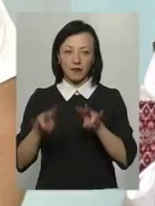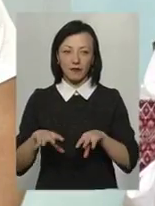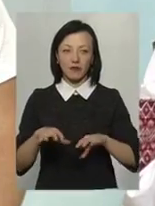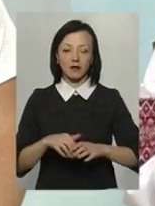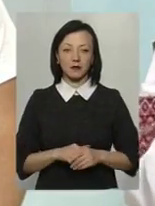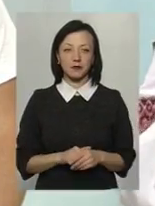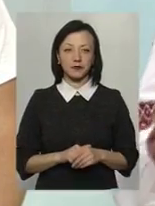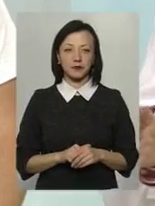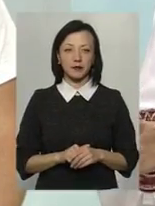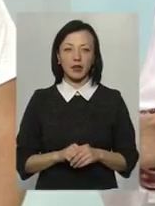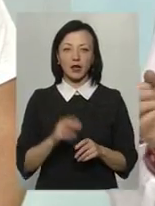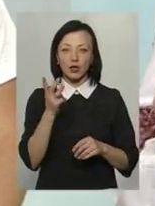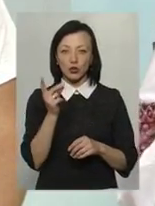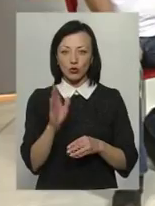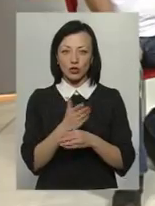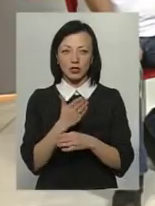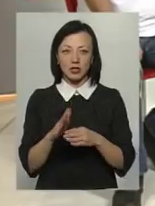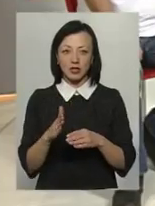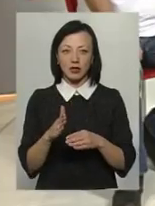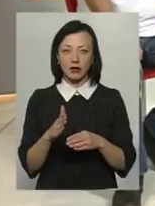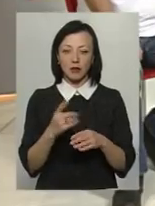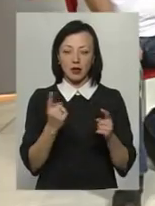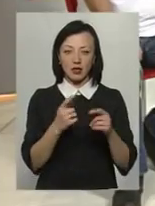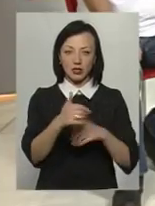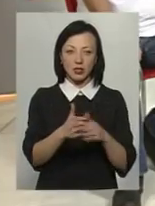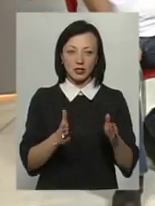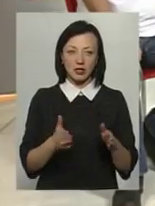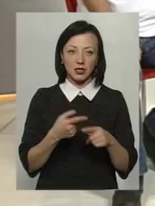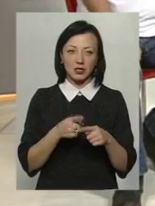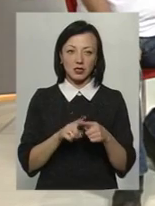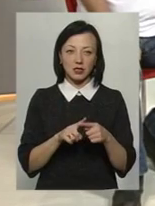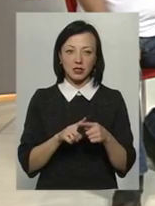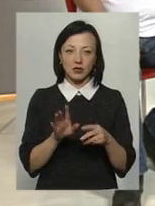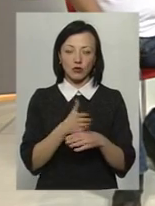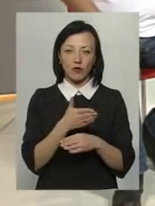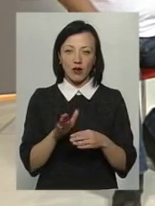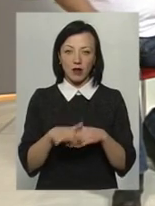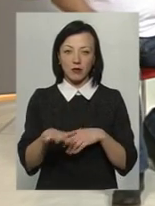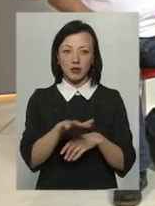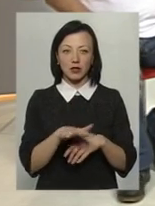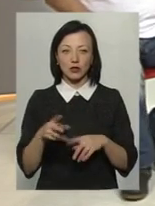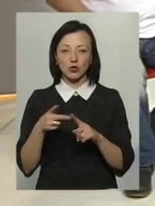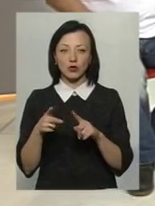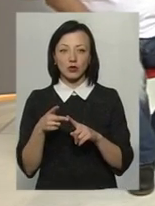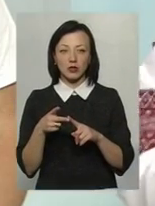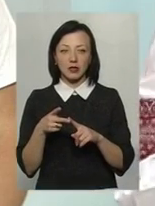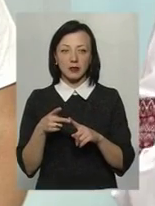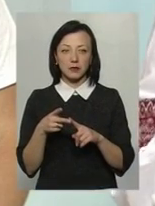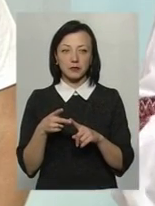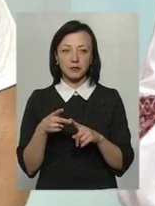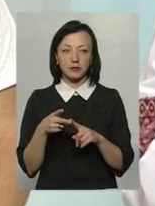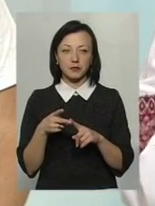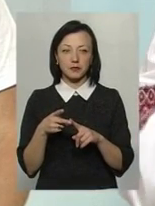Для цього друга частина цієї ділянки, перша частина, це сортувальний майданчик з баками.